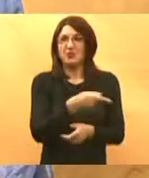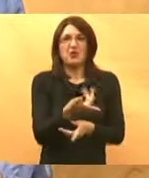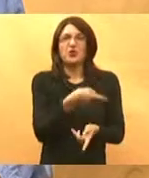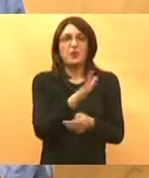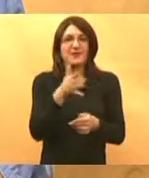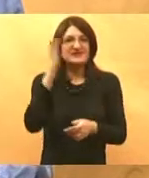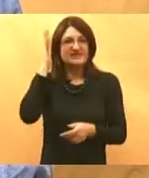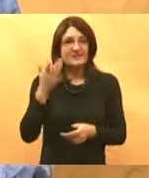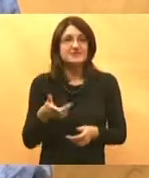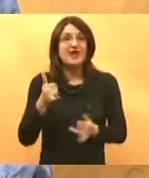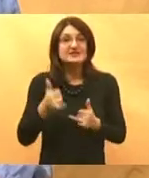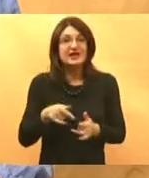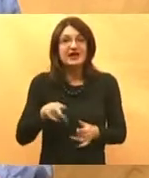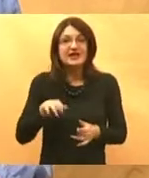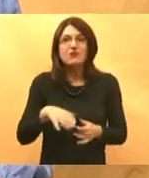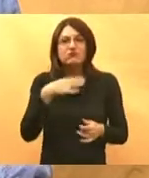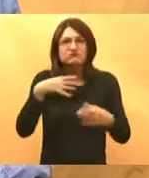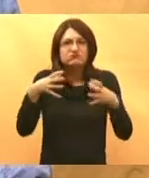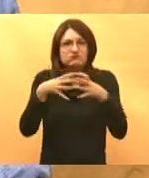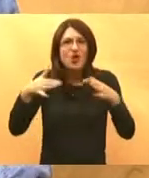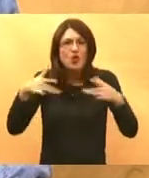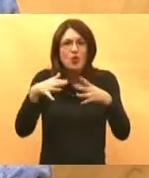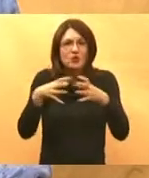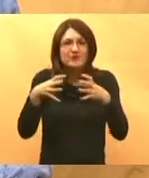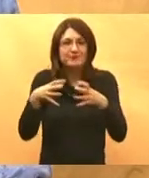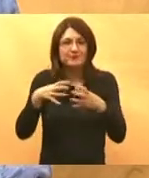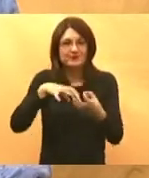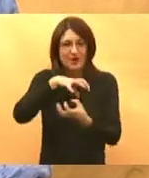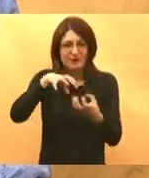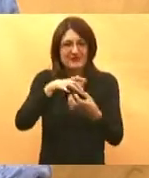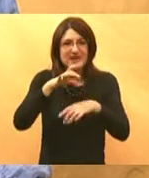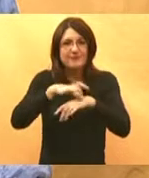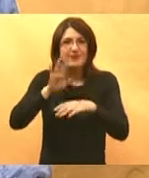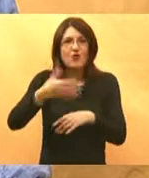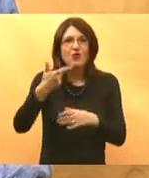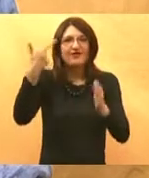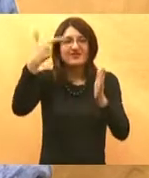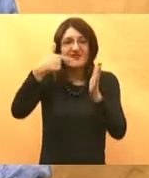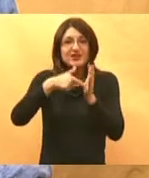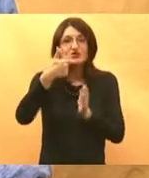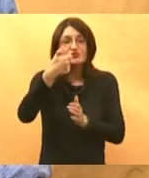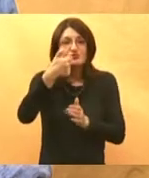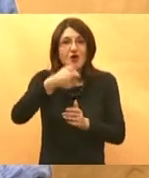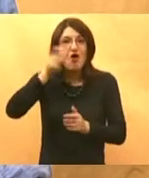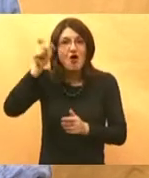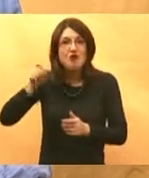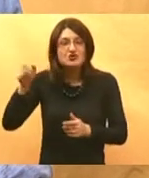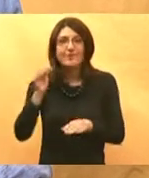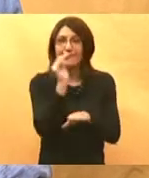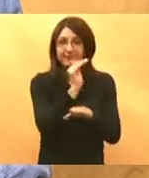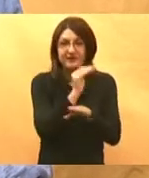Ono što mi sad trenutno imamo u gusto naseljenim sredinama, timove obiteljske medicine koje imaju 2100 i više pacijenata po lječniku.